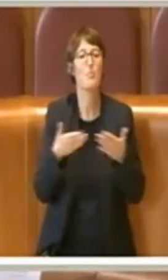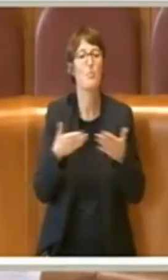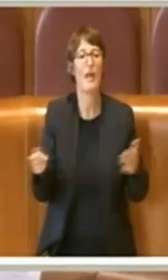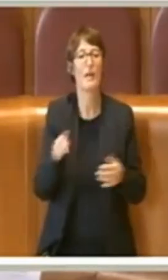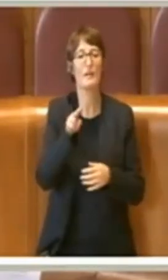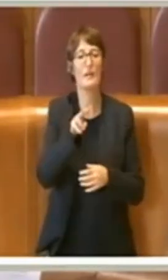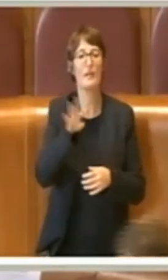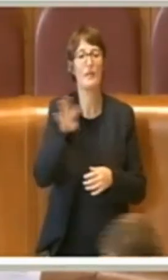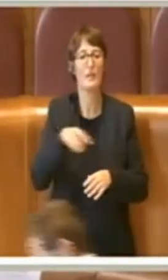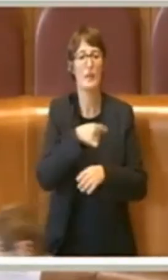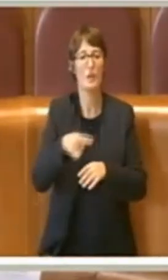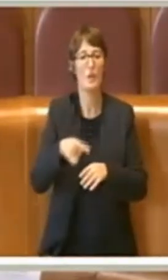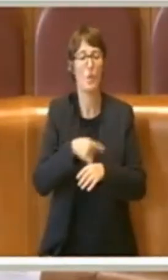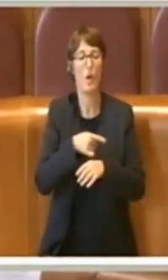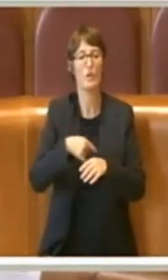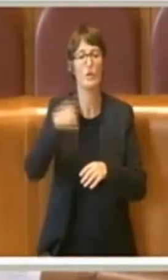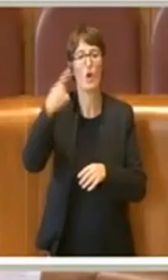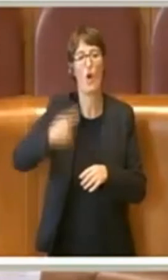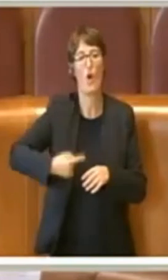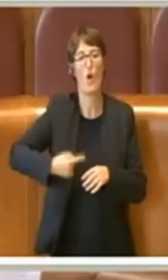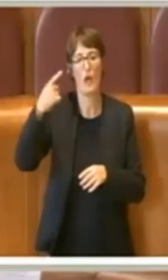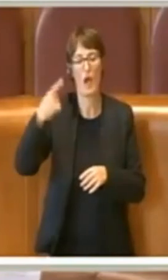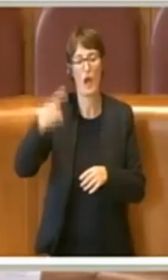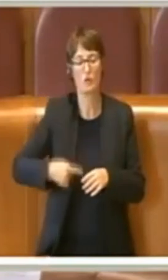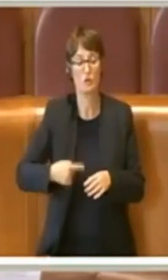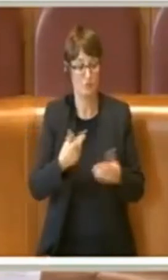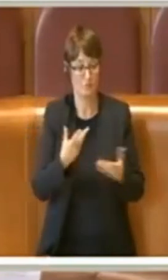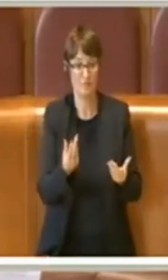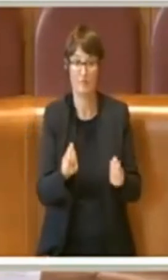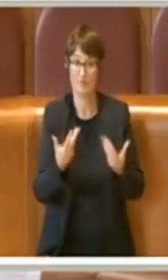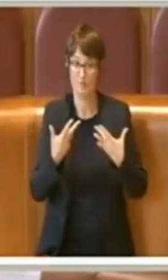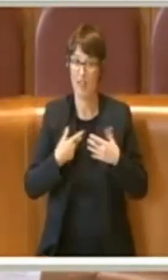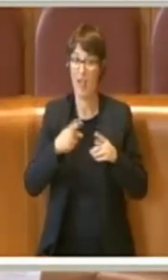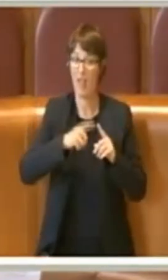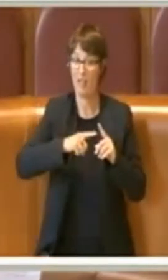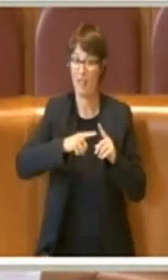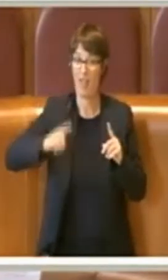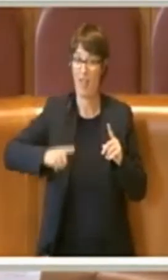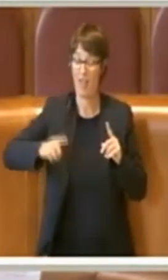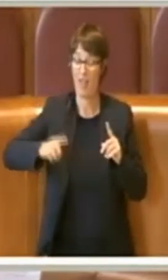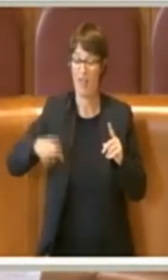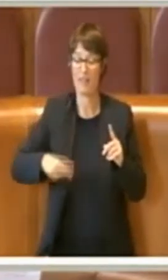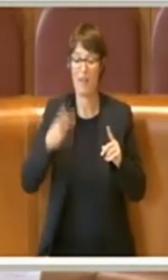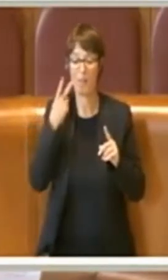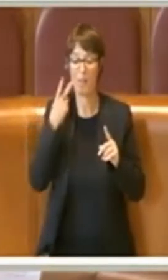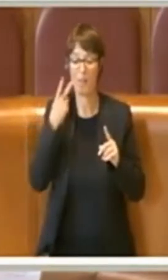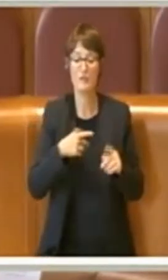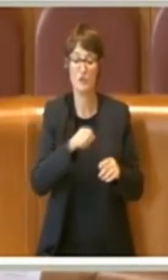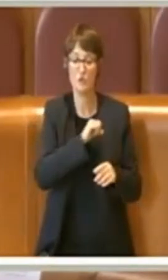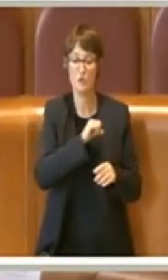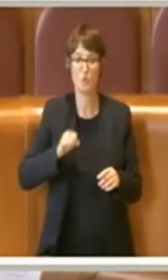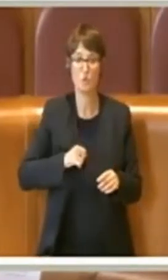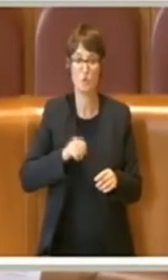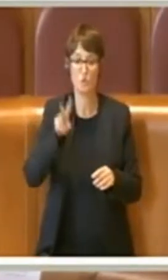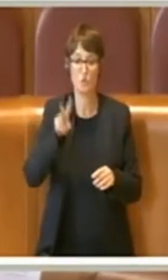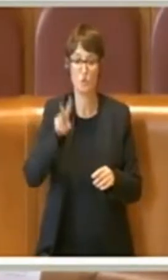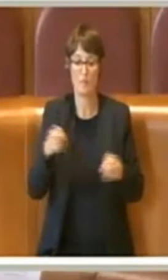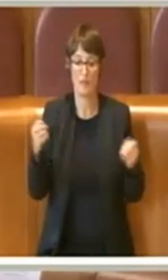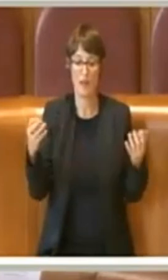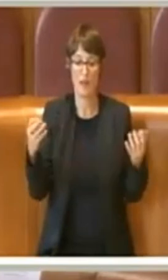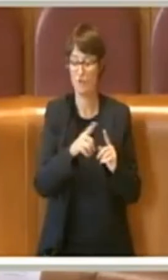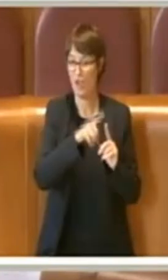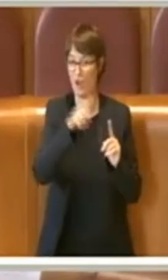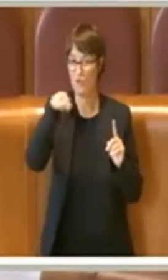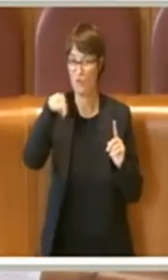abbiamo i dati e abbiamo visto che da giugno del 2019 sono state seguite più